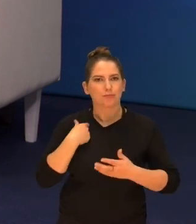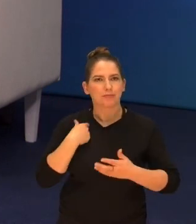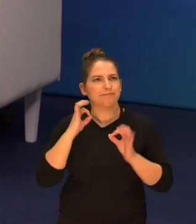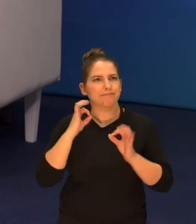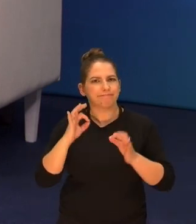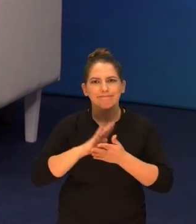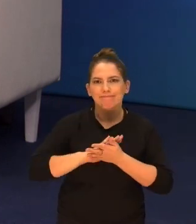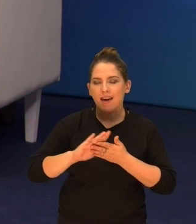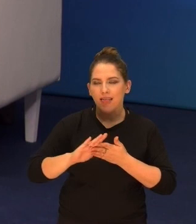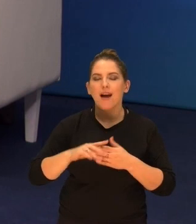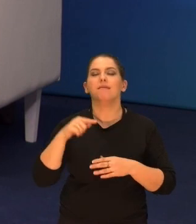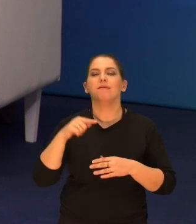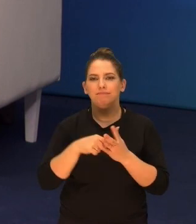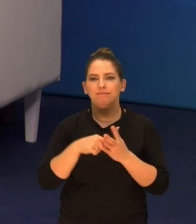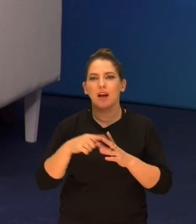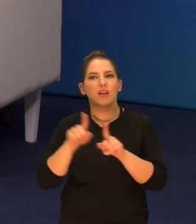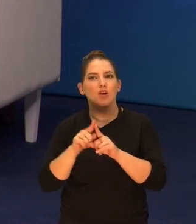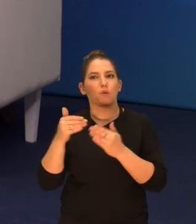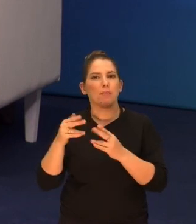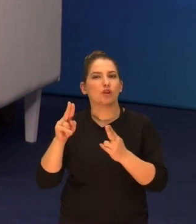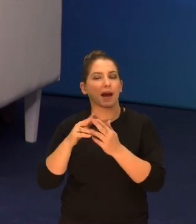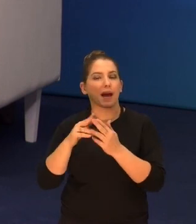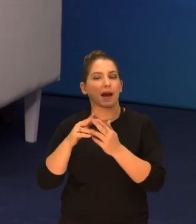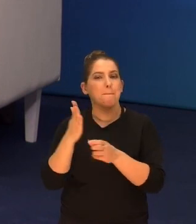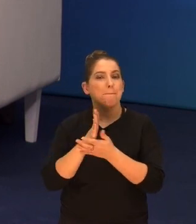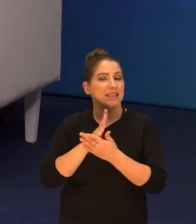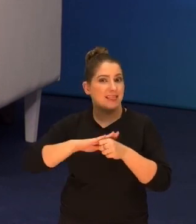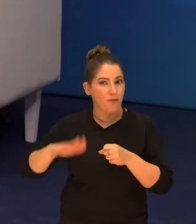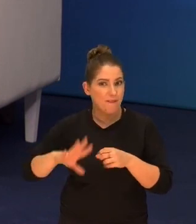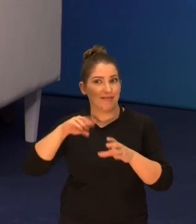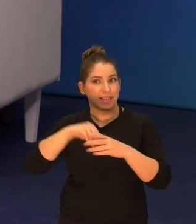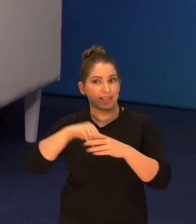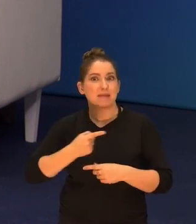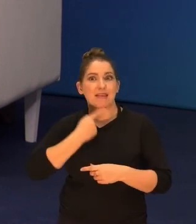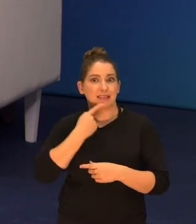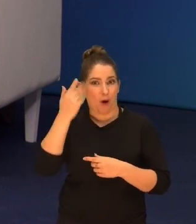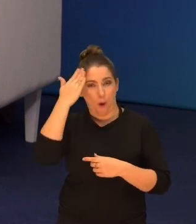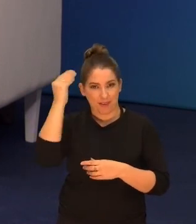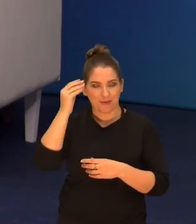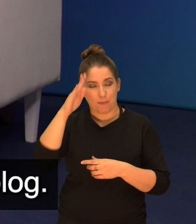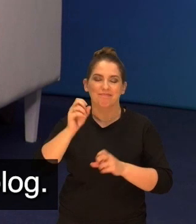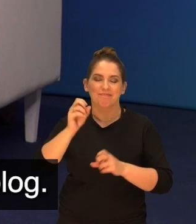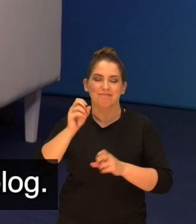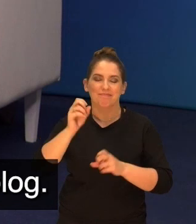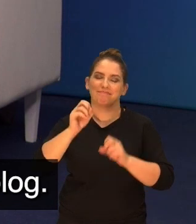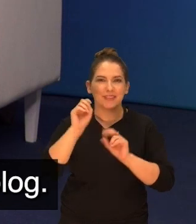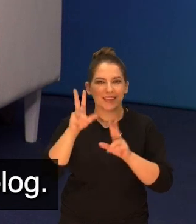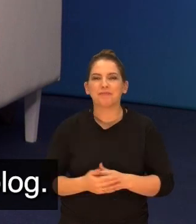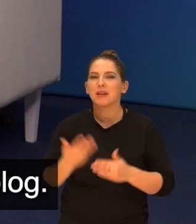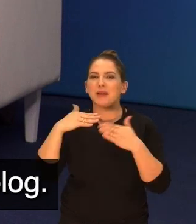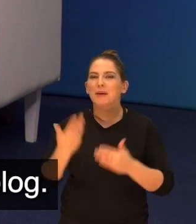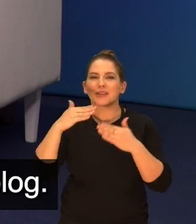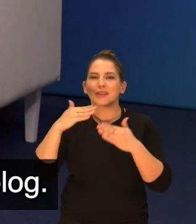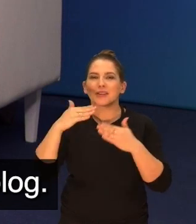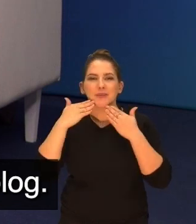higieniczne. Zwłaszcza, że to może być kontakt międzynarodowy, przy okazji nauka języka obcego na przykład. Absolutnie tak. Bardzo dziękuję za